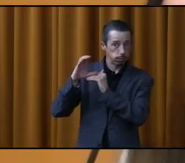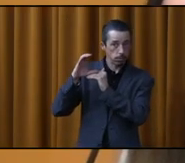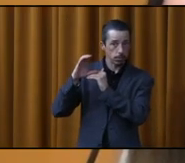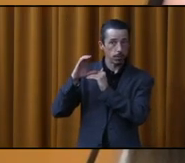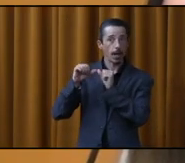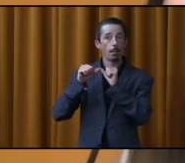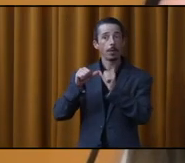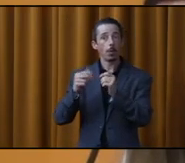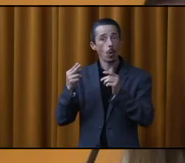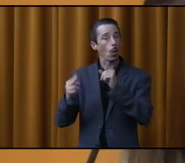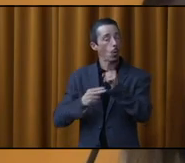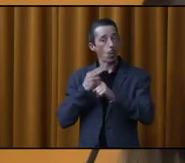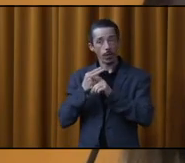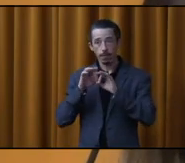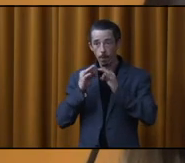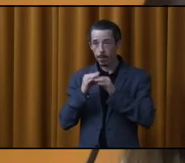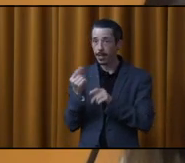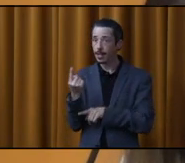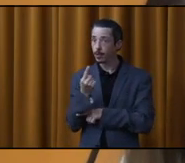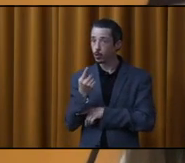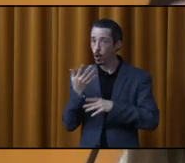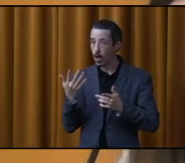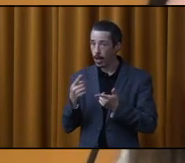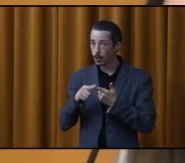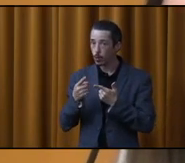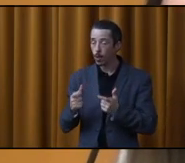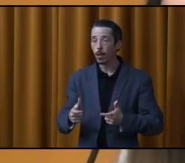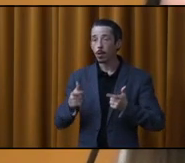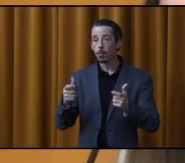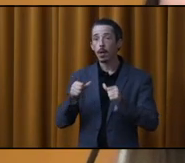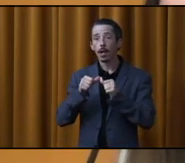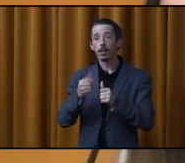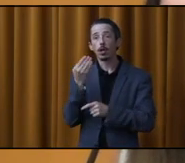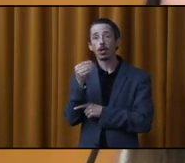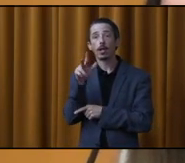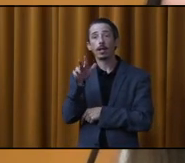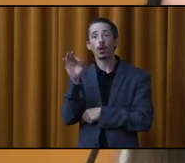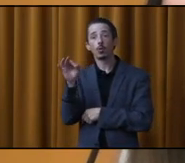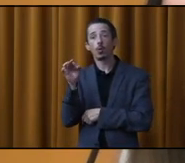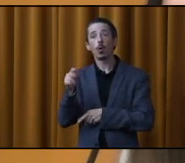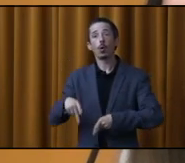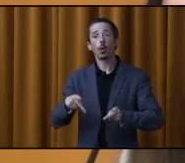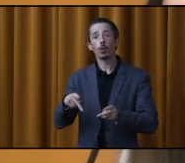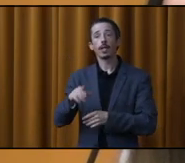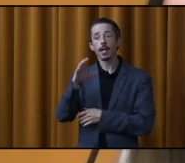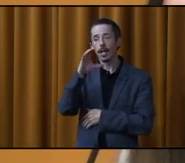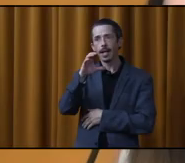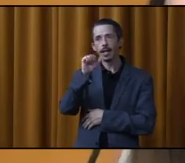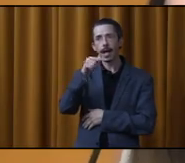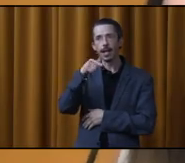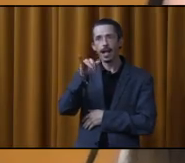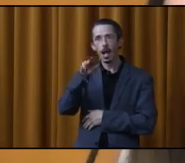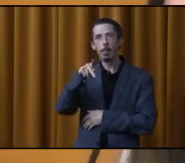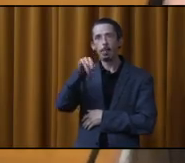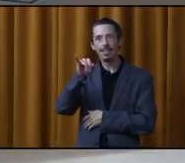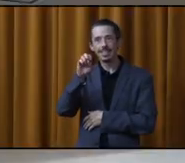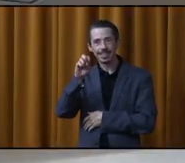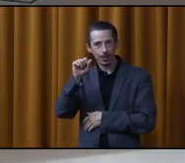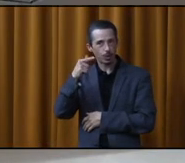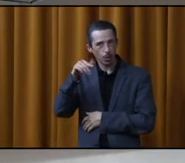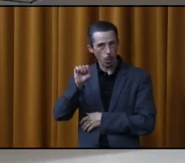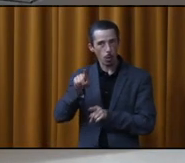habitation unifamiliale isolée sur l'immeuble situé au 1439 rue de Cagnapisco tel que déposé.